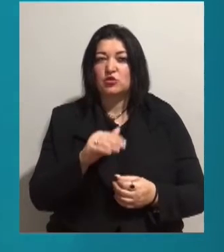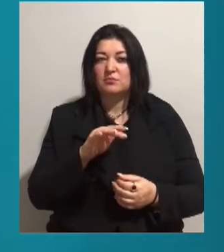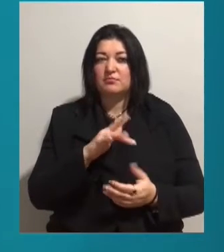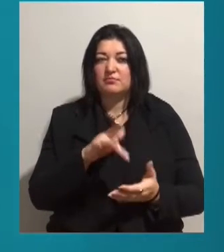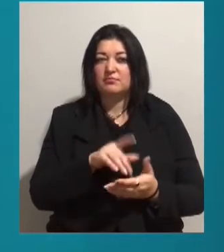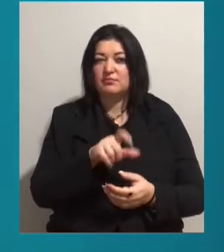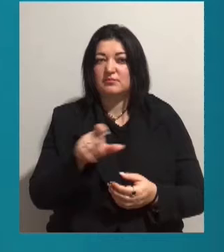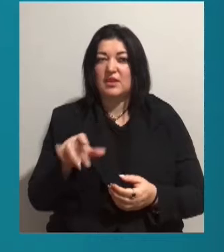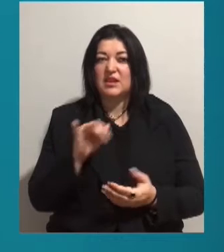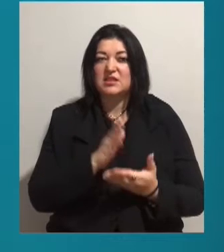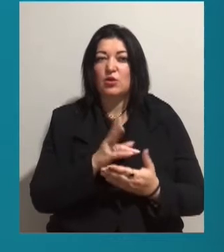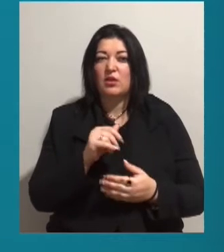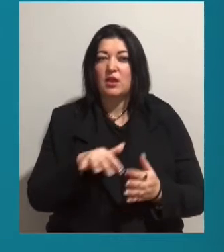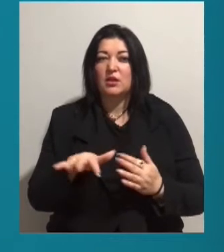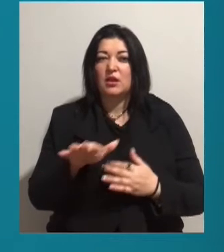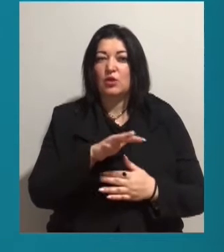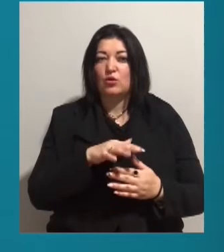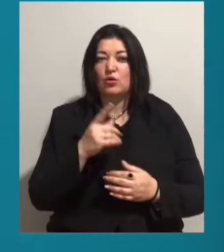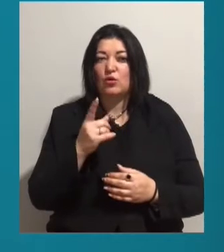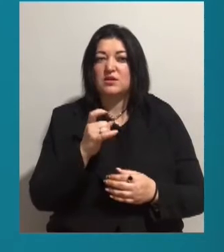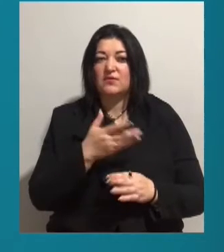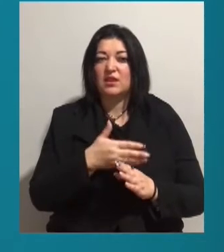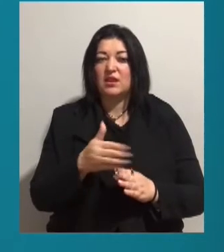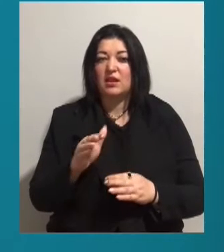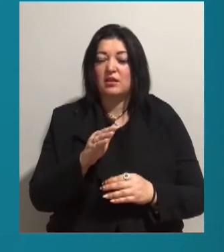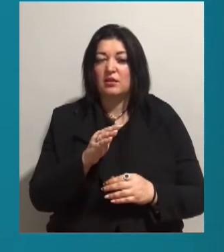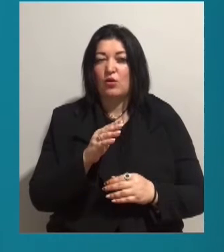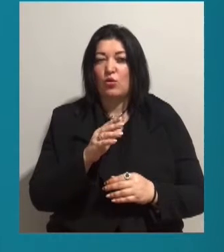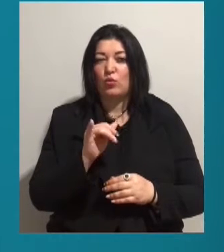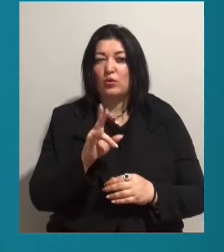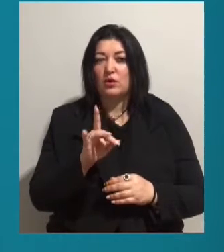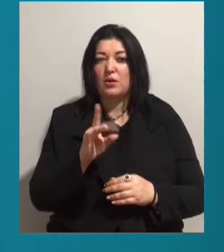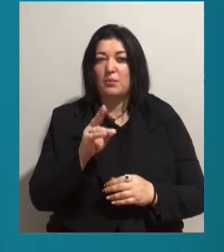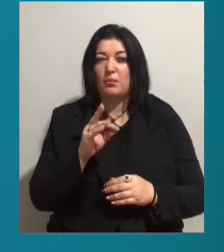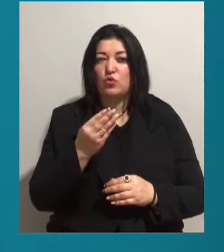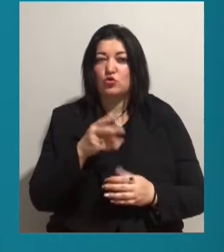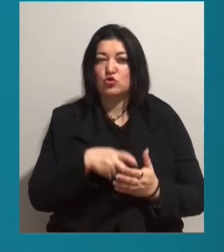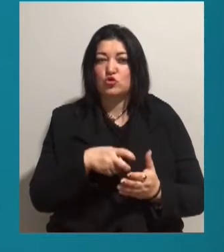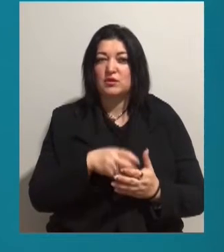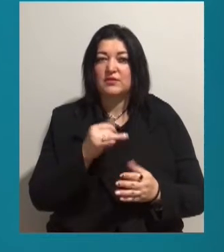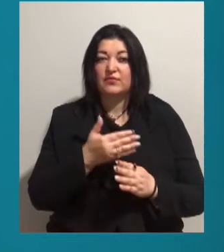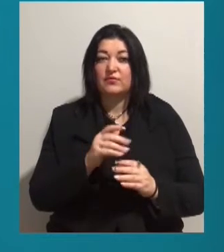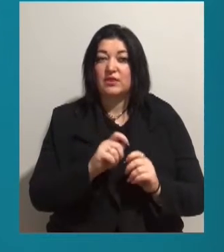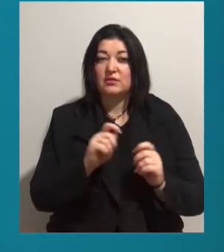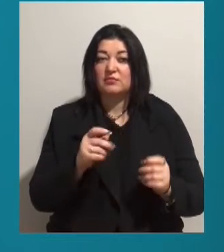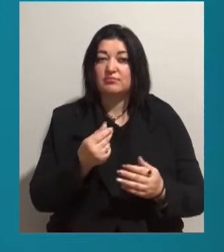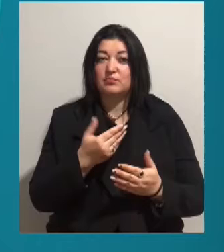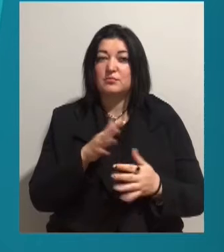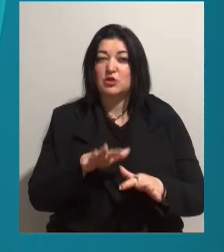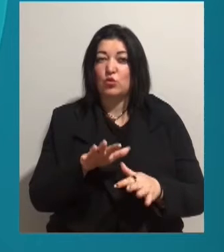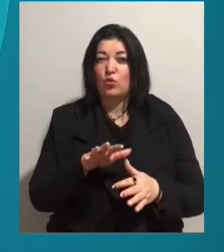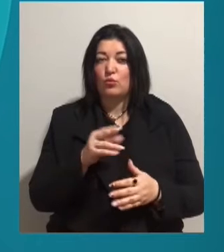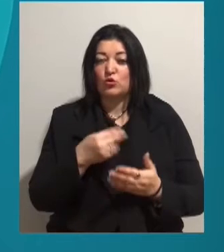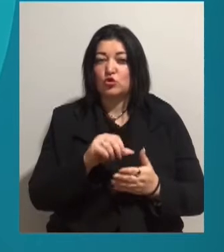знаходиться на території одного з відділень «Укрпошти». На її відкриття з міського бюджету було виділено 16 мільйонів